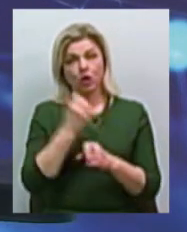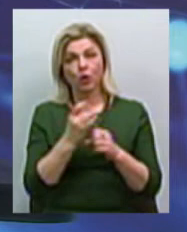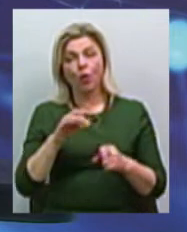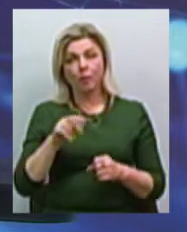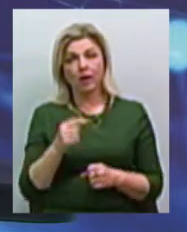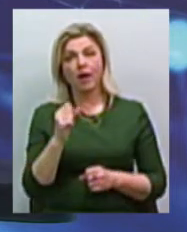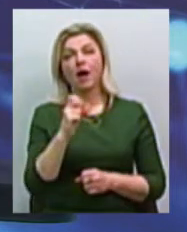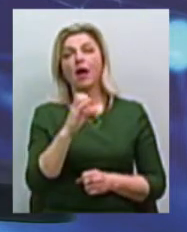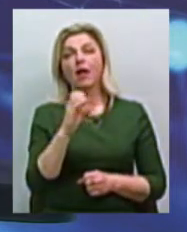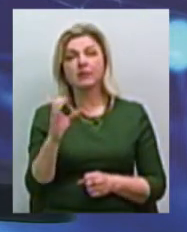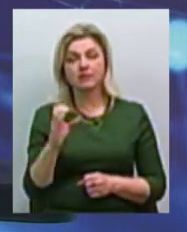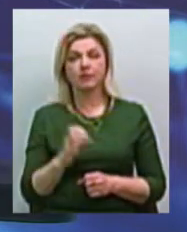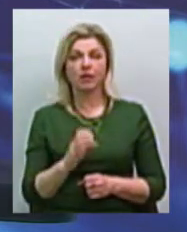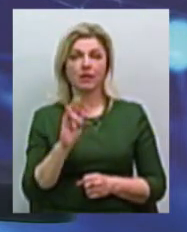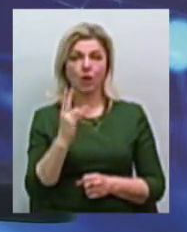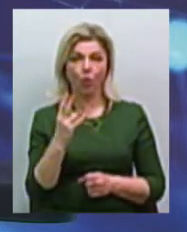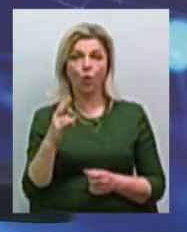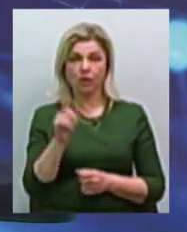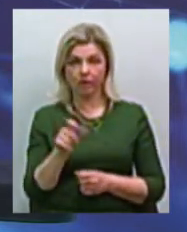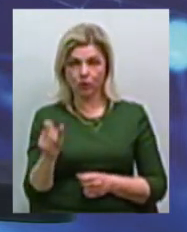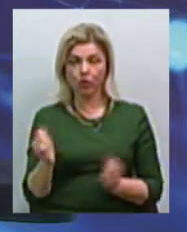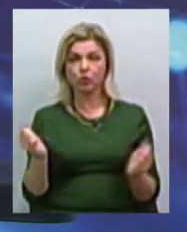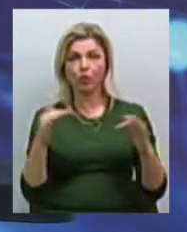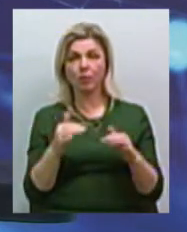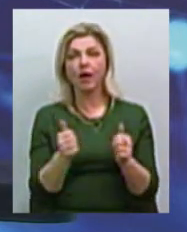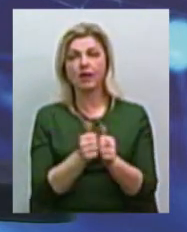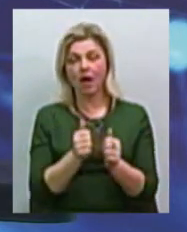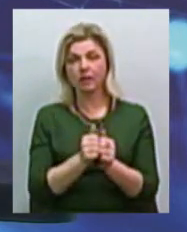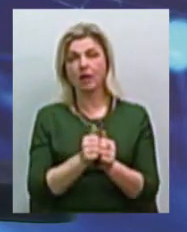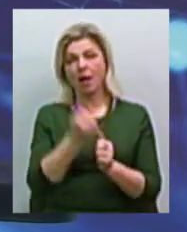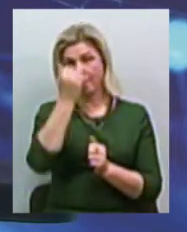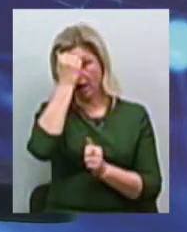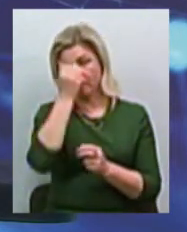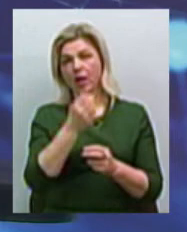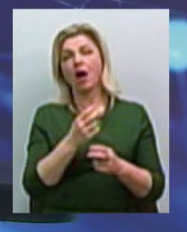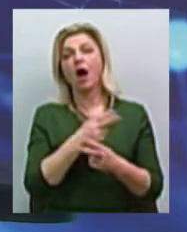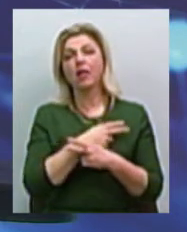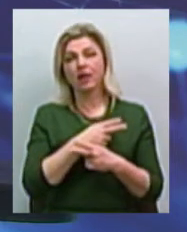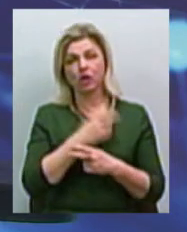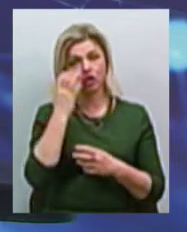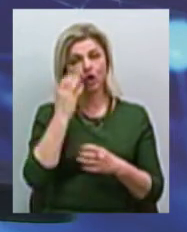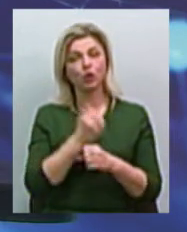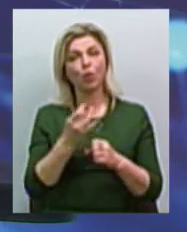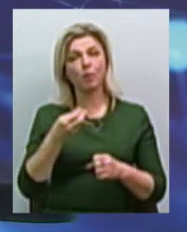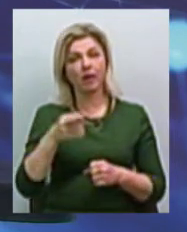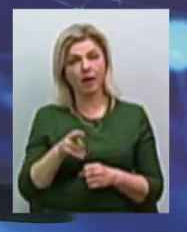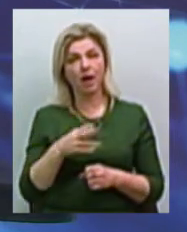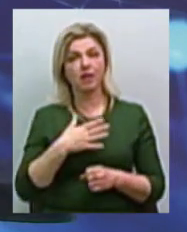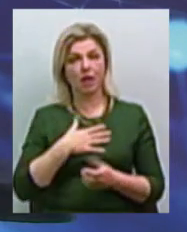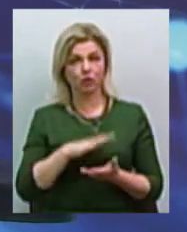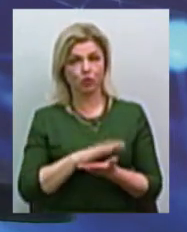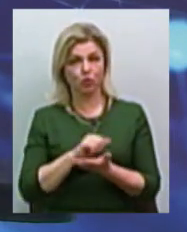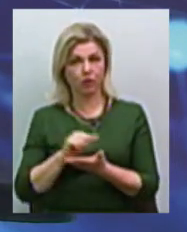атомної електростанції, в Миколаївці зібрались біля монументу «Скорботний ангел Чорнобиля». Наші колеги